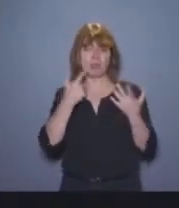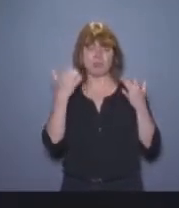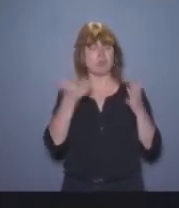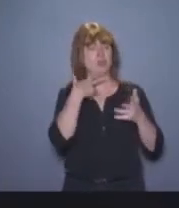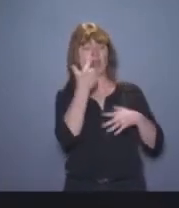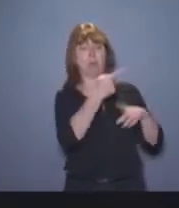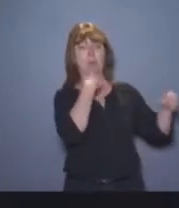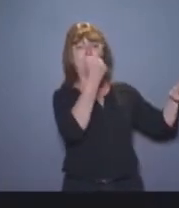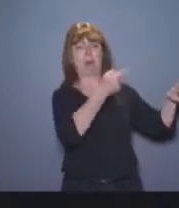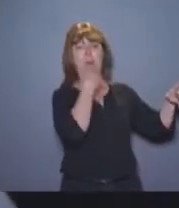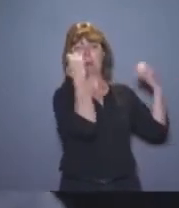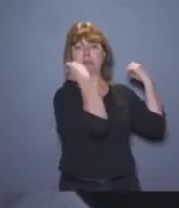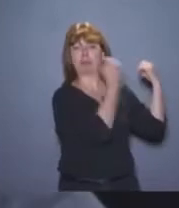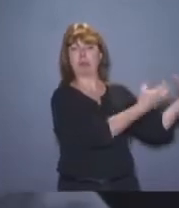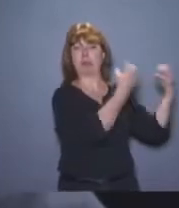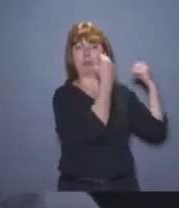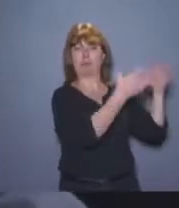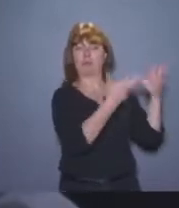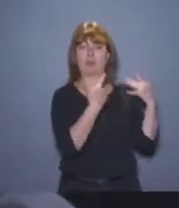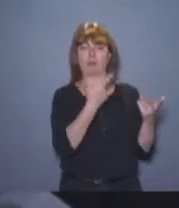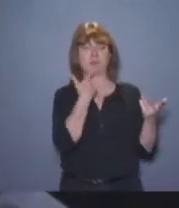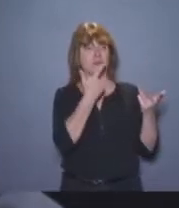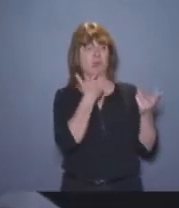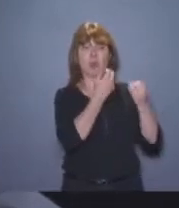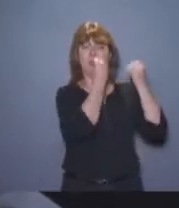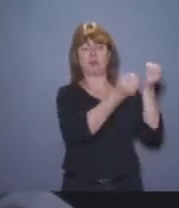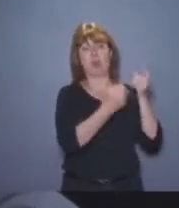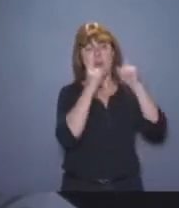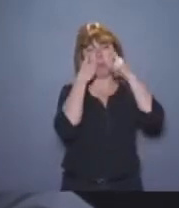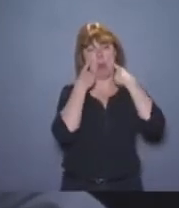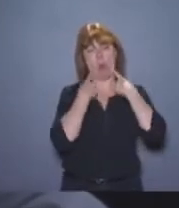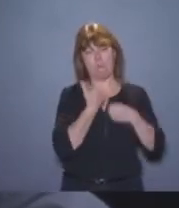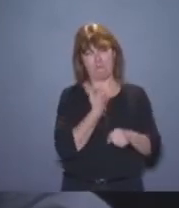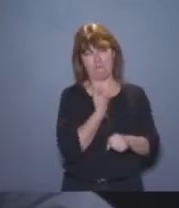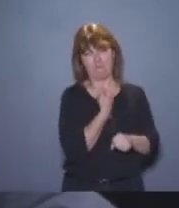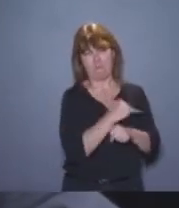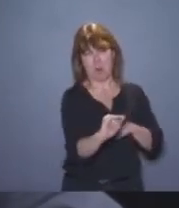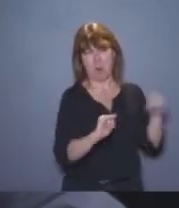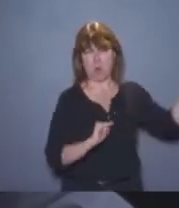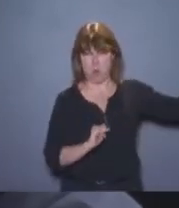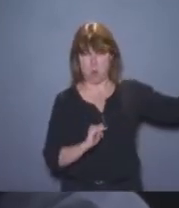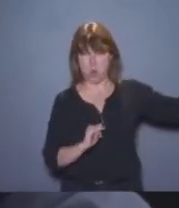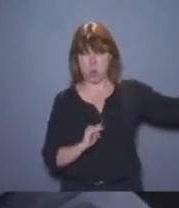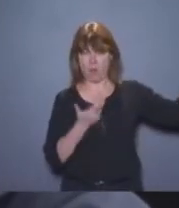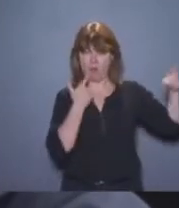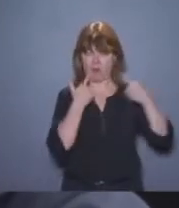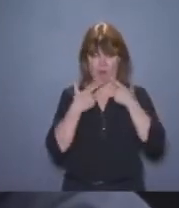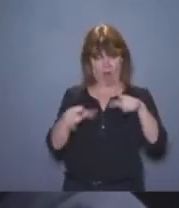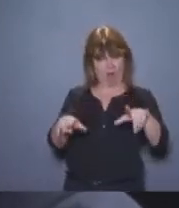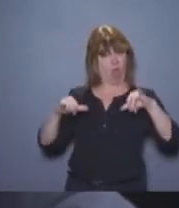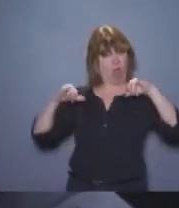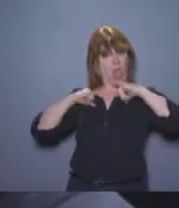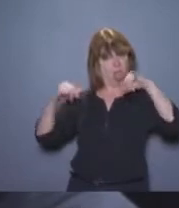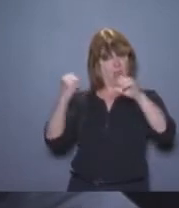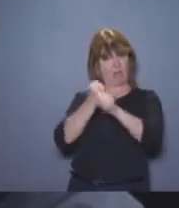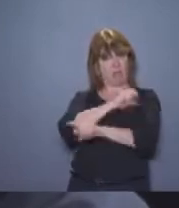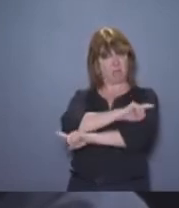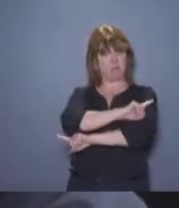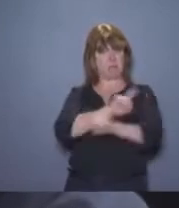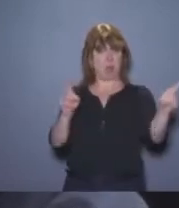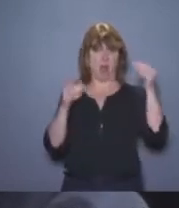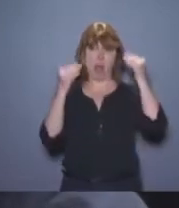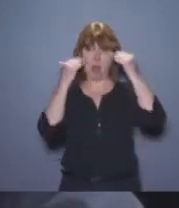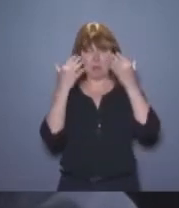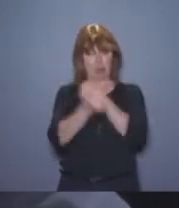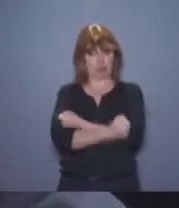La France, où vous entendez si souvent les puissants et leurs griots jeter de grosses larmes